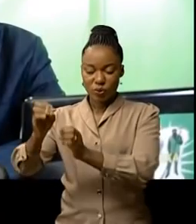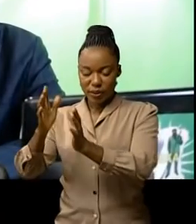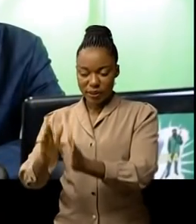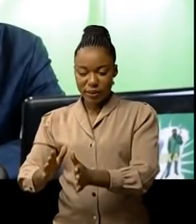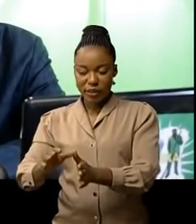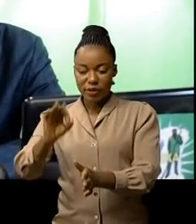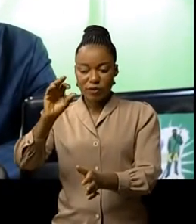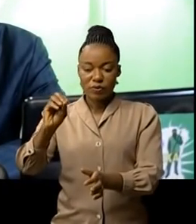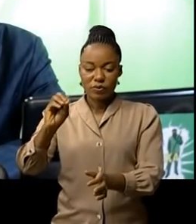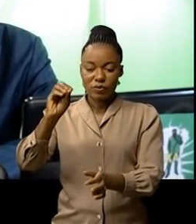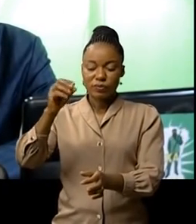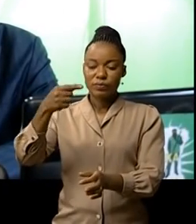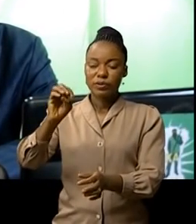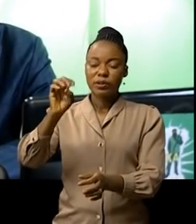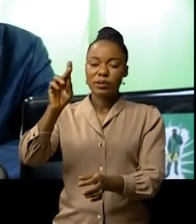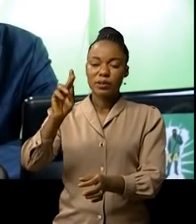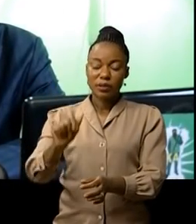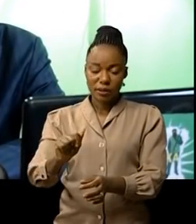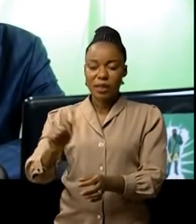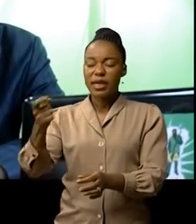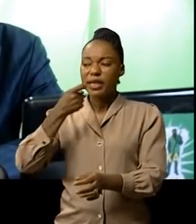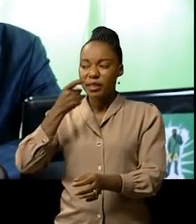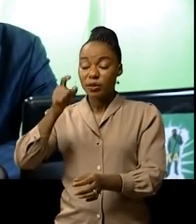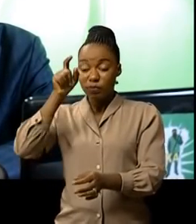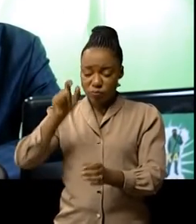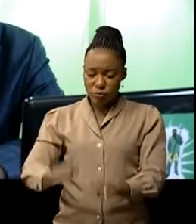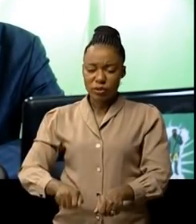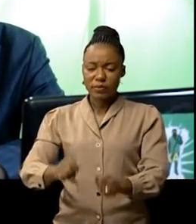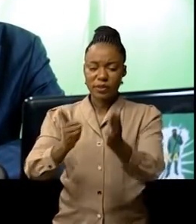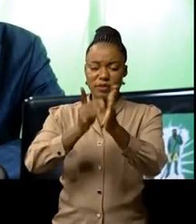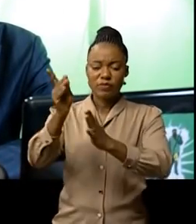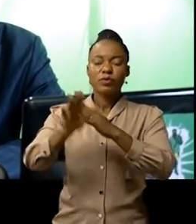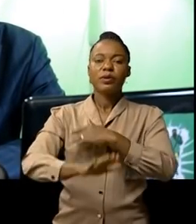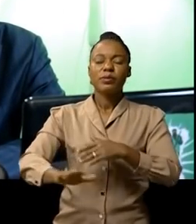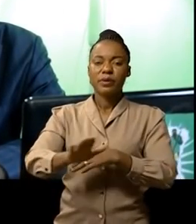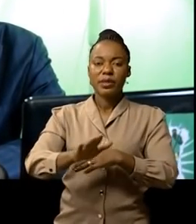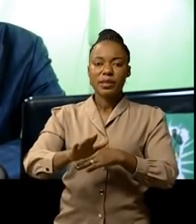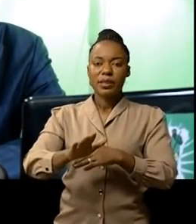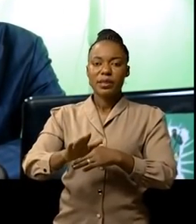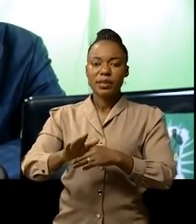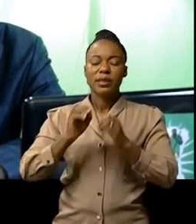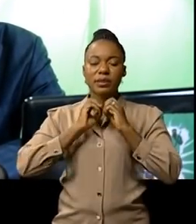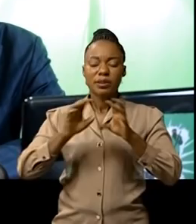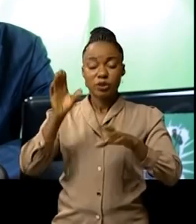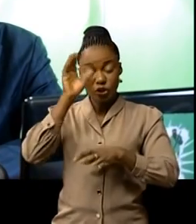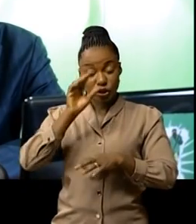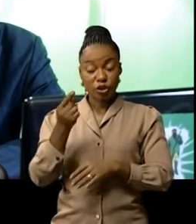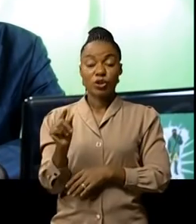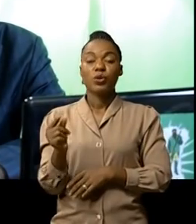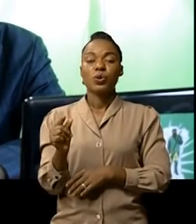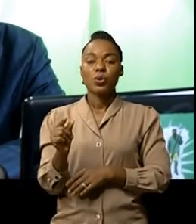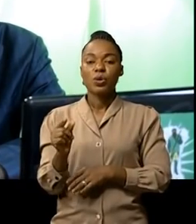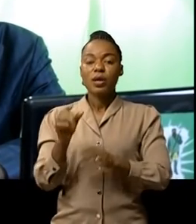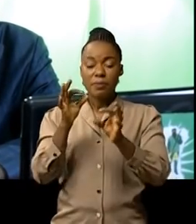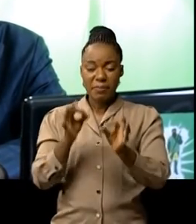un président visionnaire on peut développer ce pays sans avoir cherché les minéraux et autres seulement